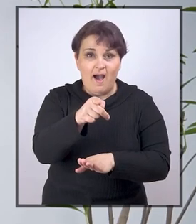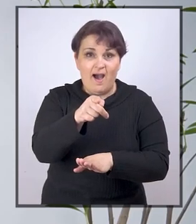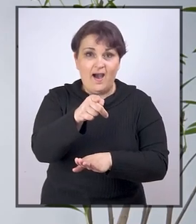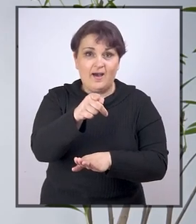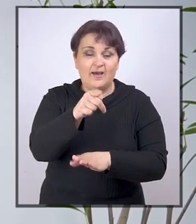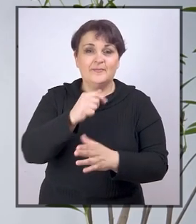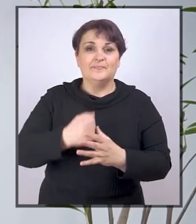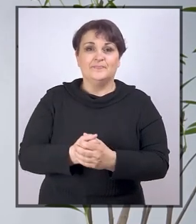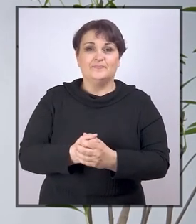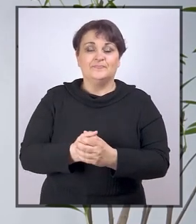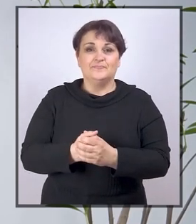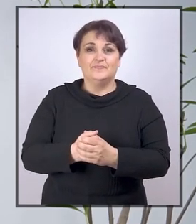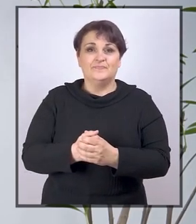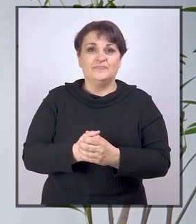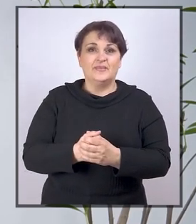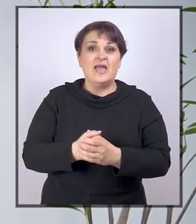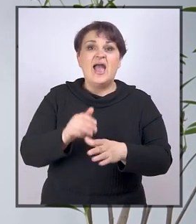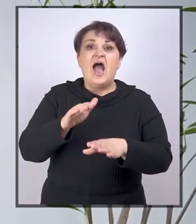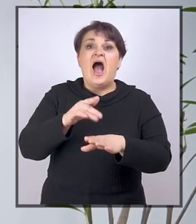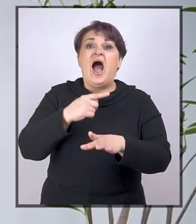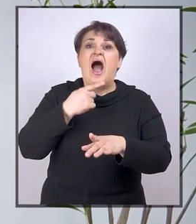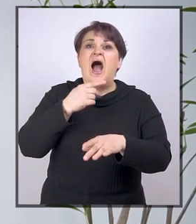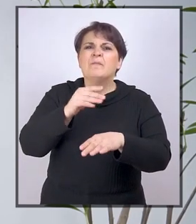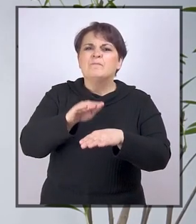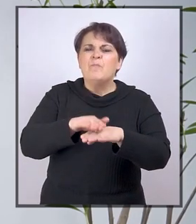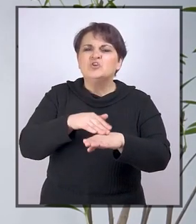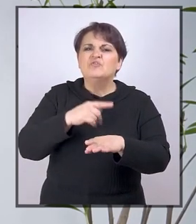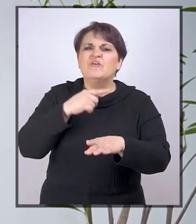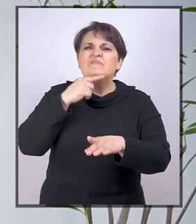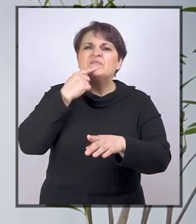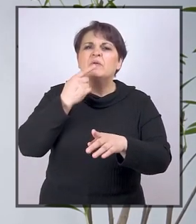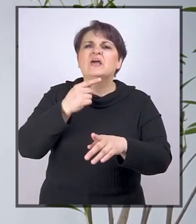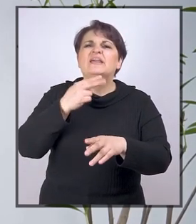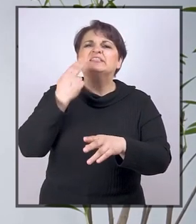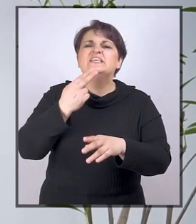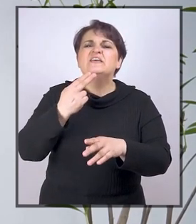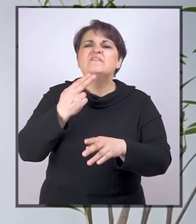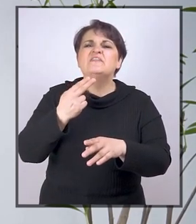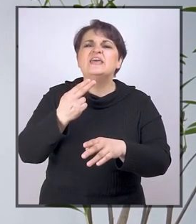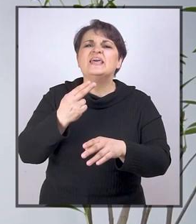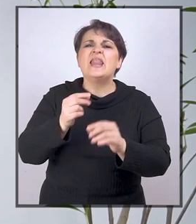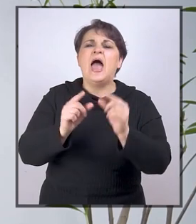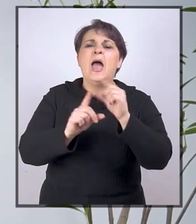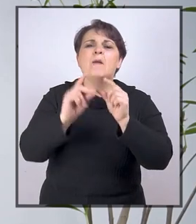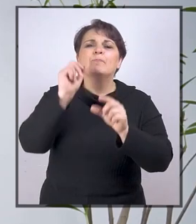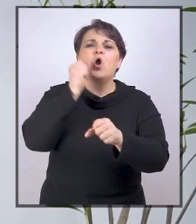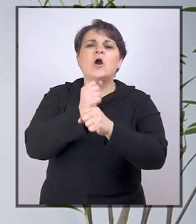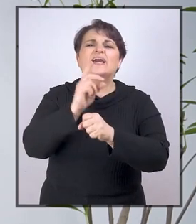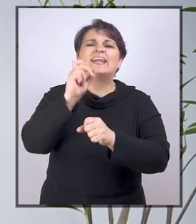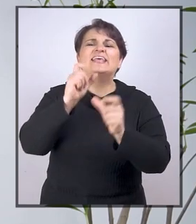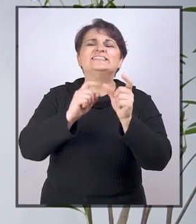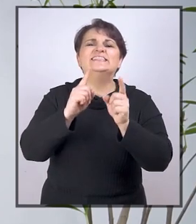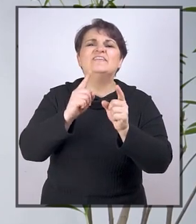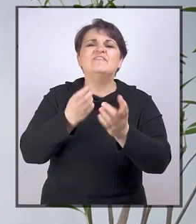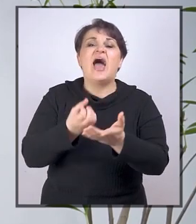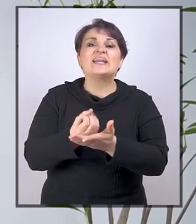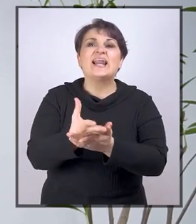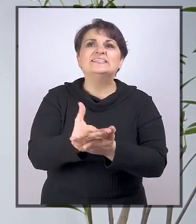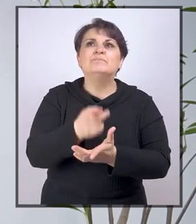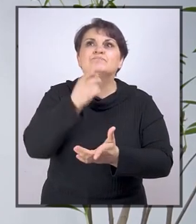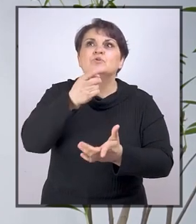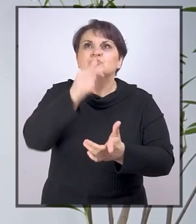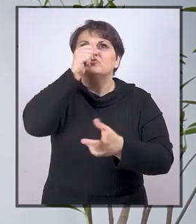Upravo zbog toga uveden je koncept koji se zove progresivna